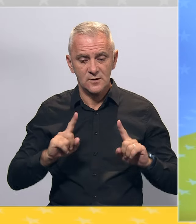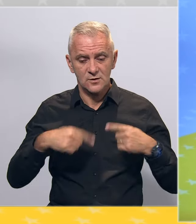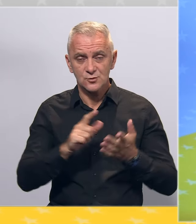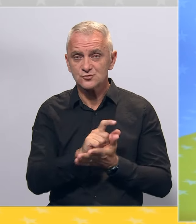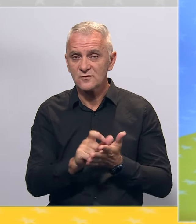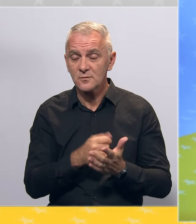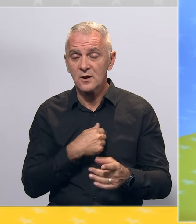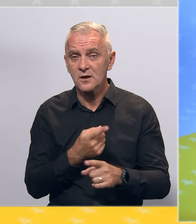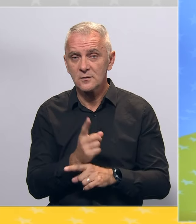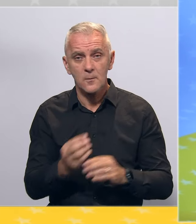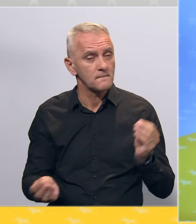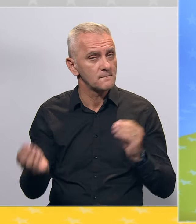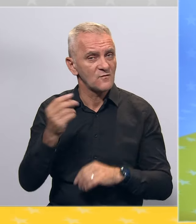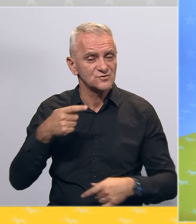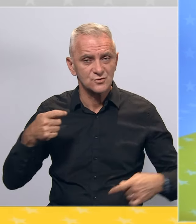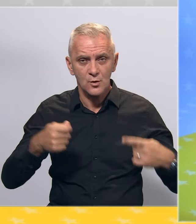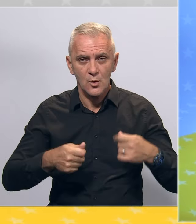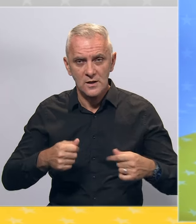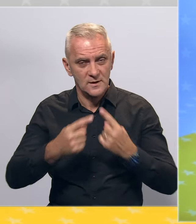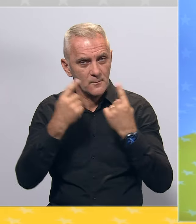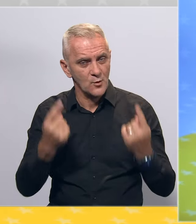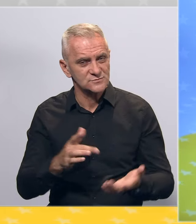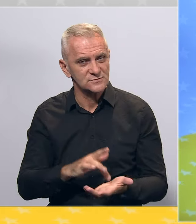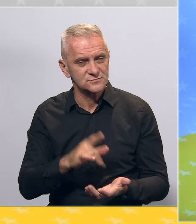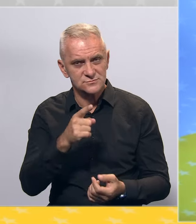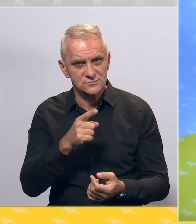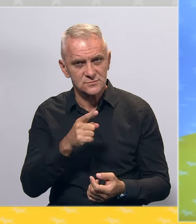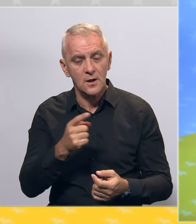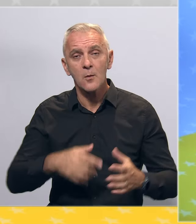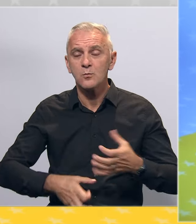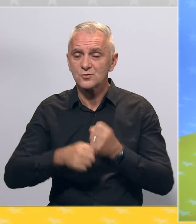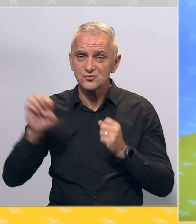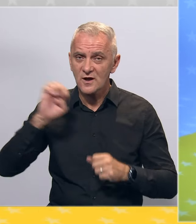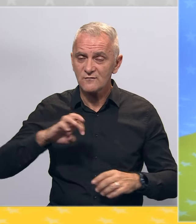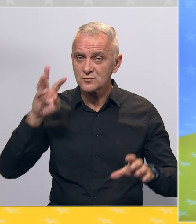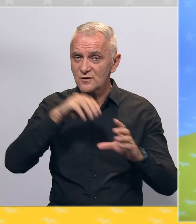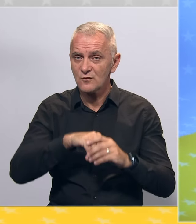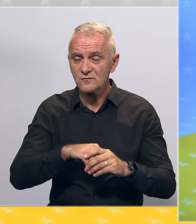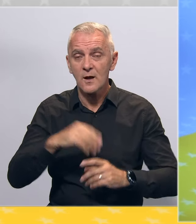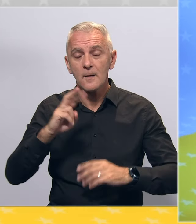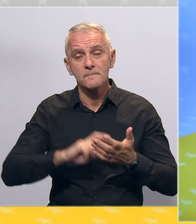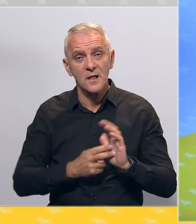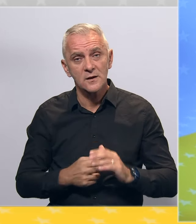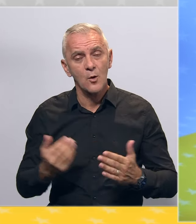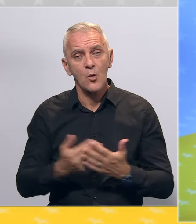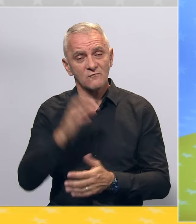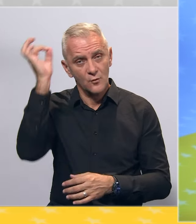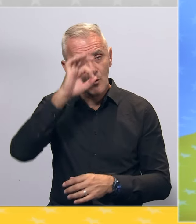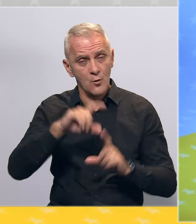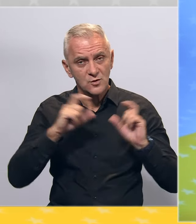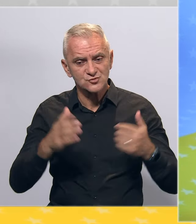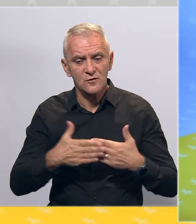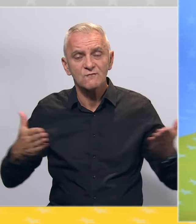razvovlju namjera nam je značajno povećati ulaganja u postojeće socijalne mjere. Uz potpore europskih fondova planiramo izgraditi novi gradski vrtić s većim